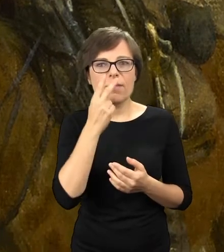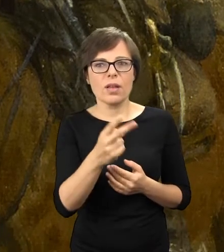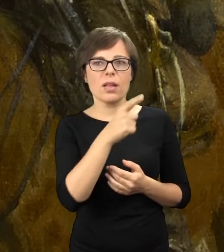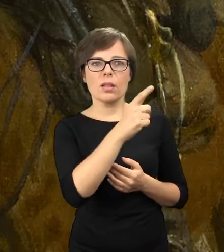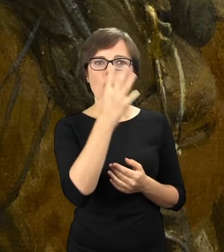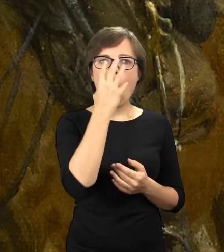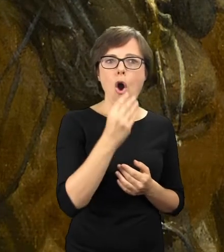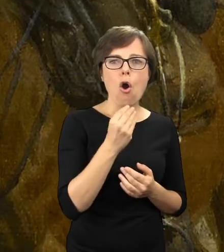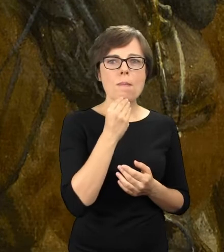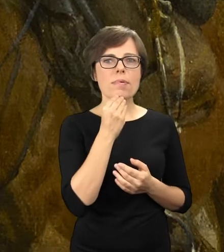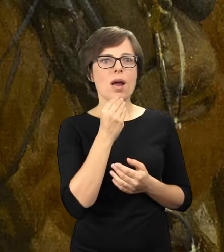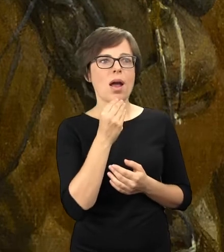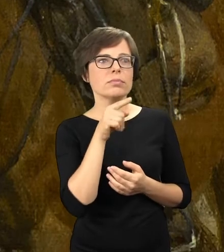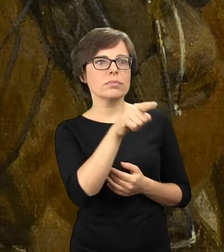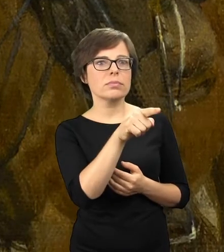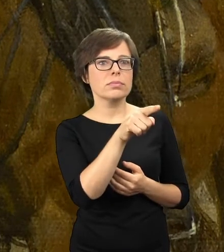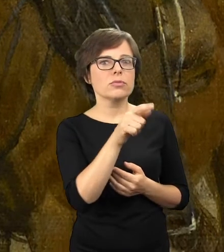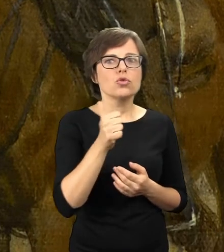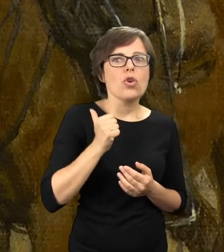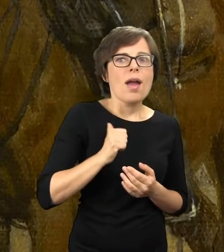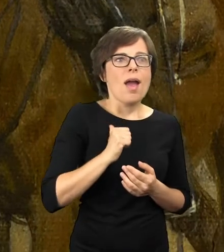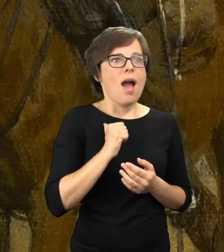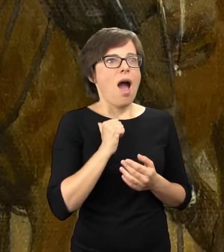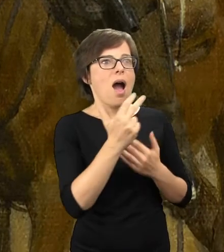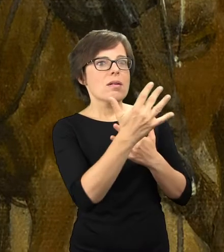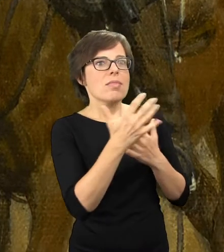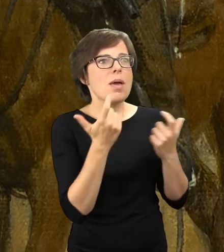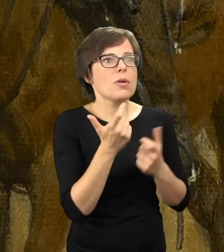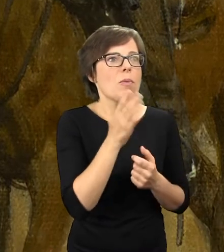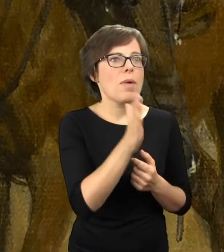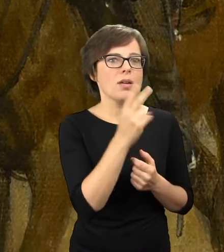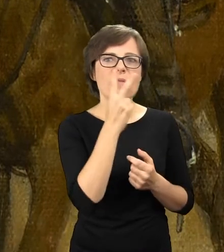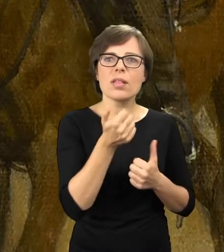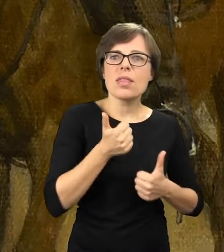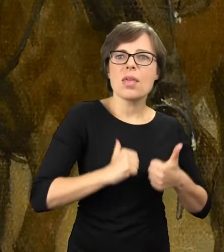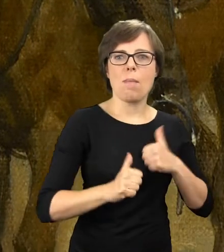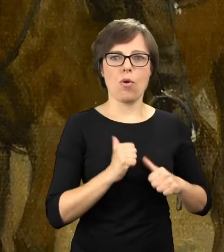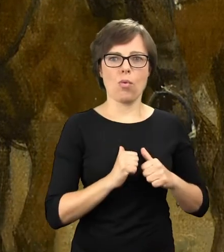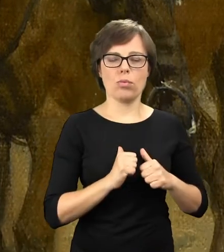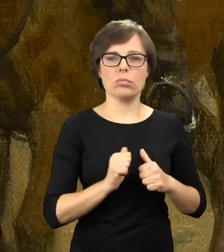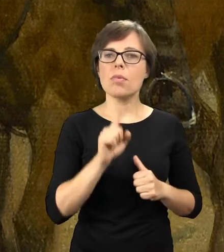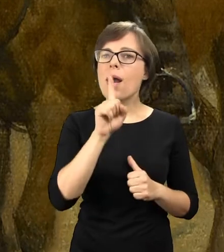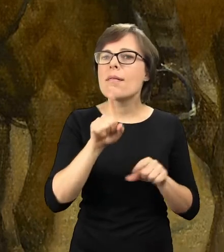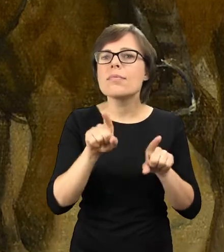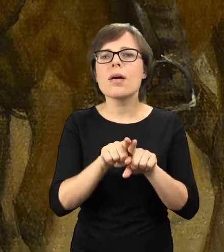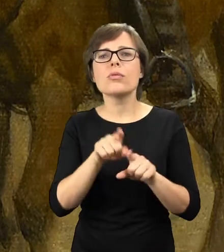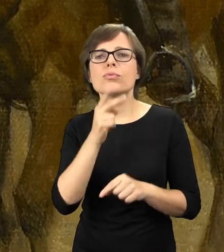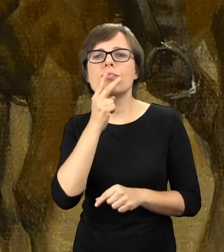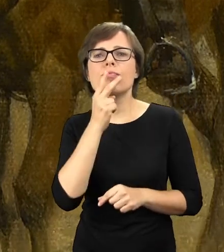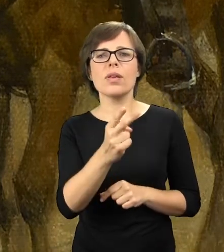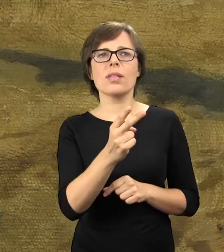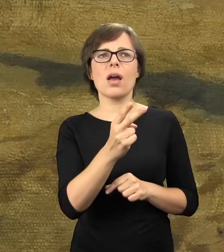w tym wyczekiwaniu na nadciągające niebezpieczeństwo. Z drugiej strony zauważalny jest